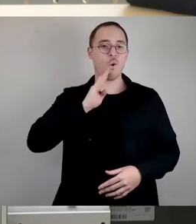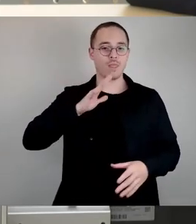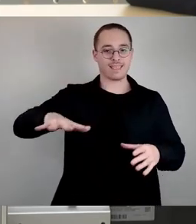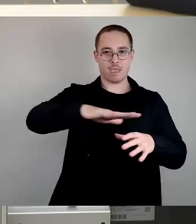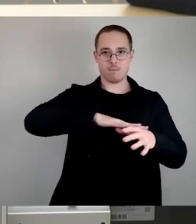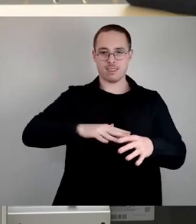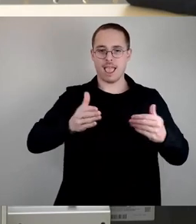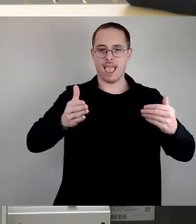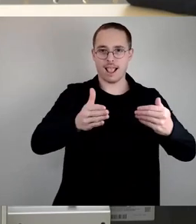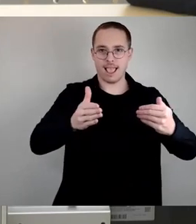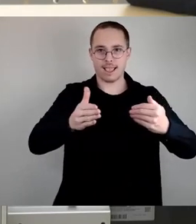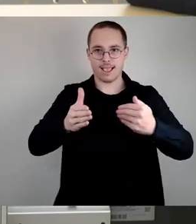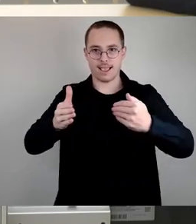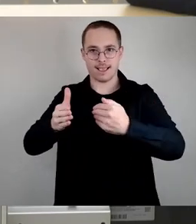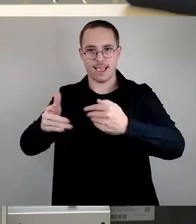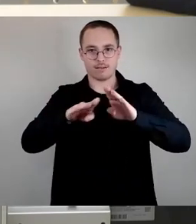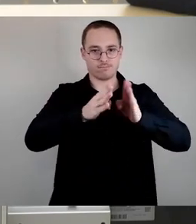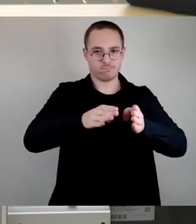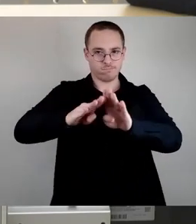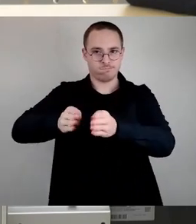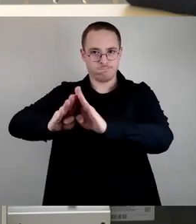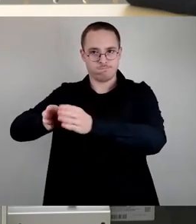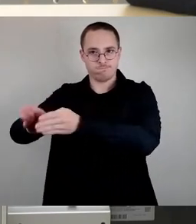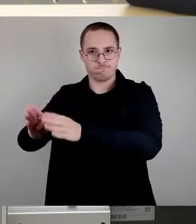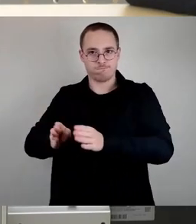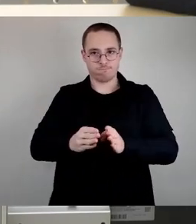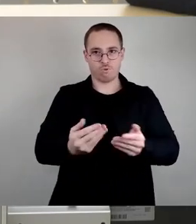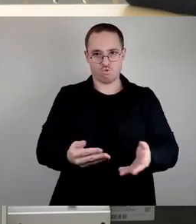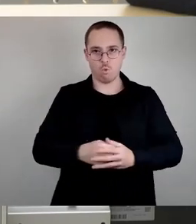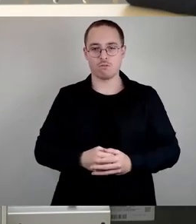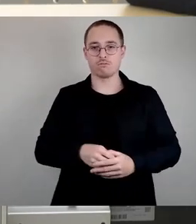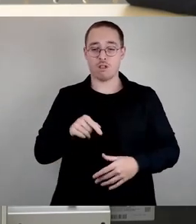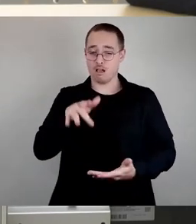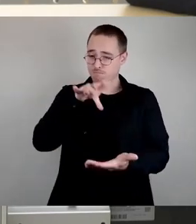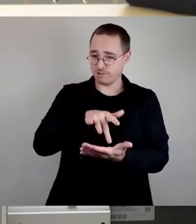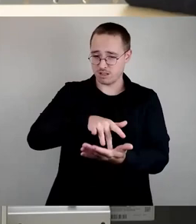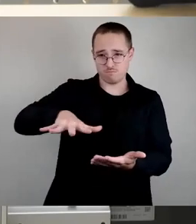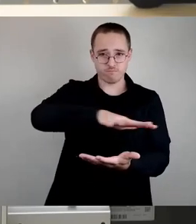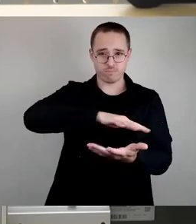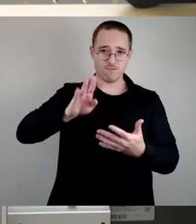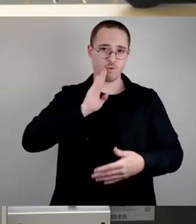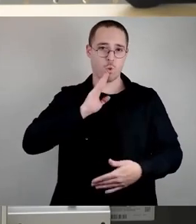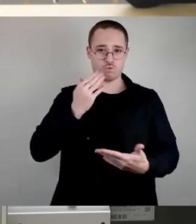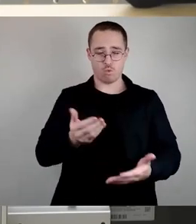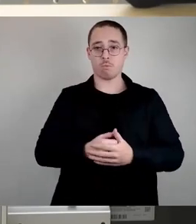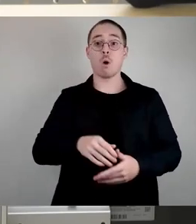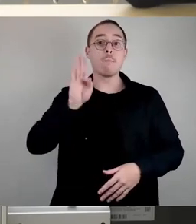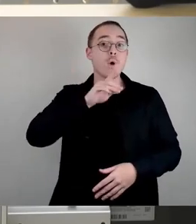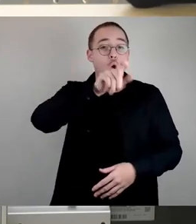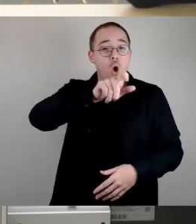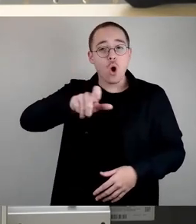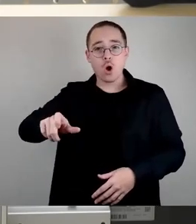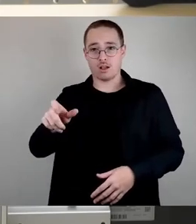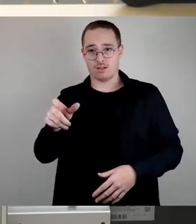und mitten in einem Wohngebiet. Und diese wohnenden Bürgerinnen und Bürger wohnen dort nicht nur seit Jahren, sondern